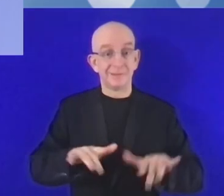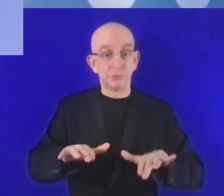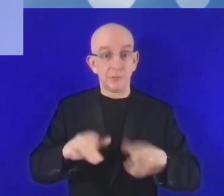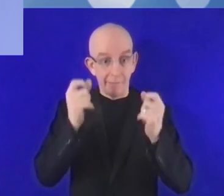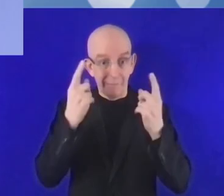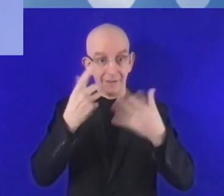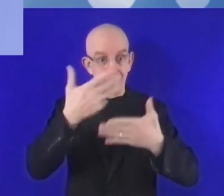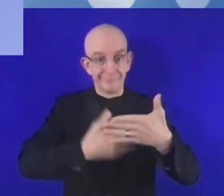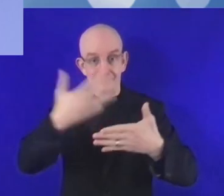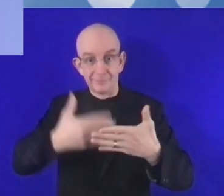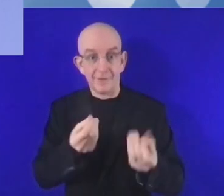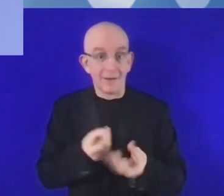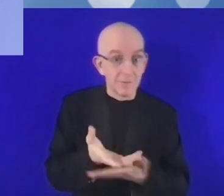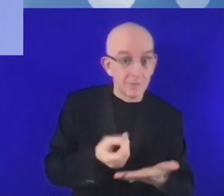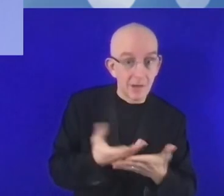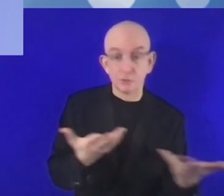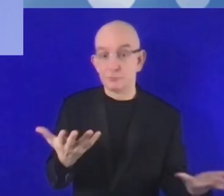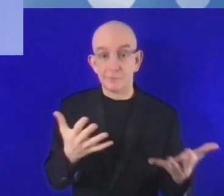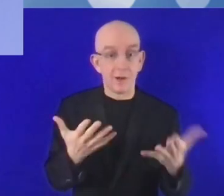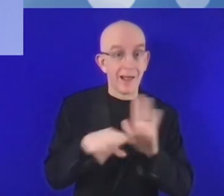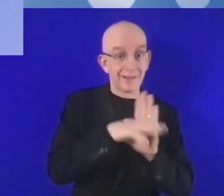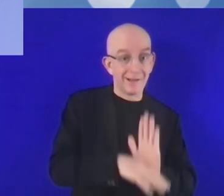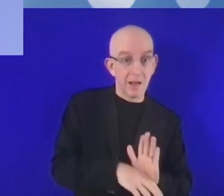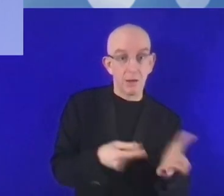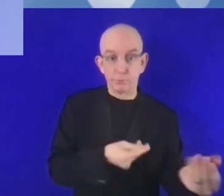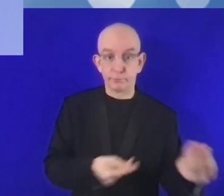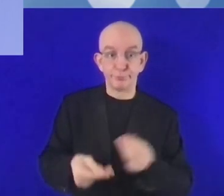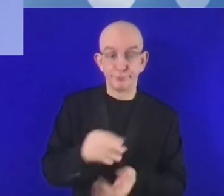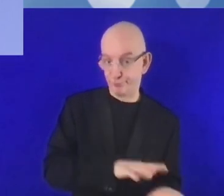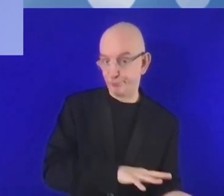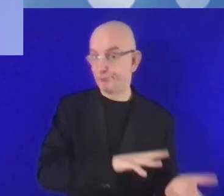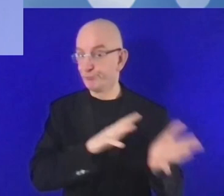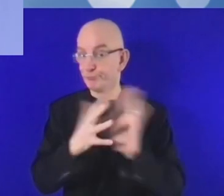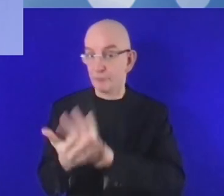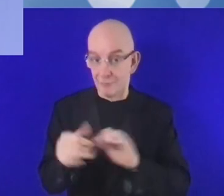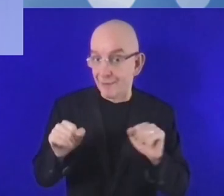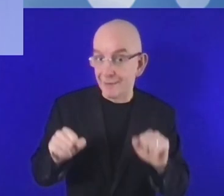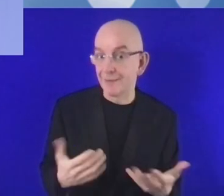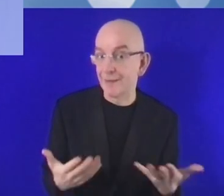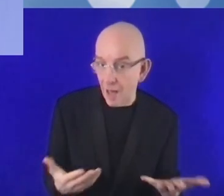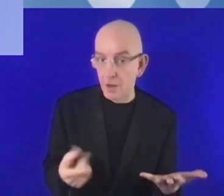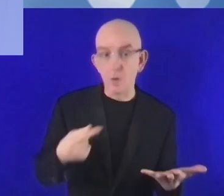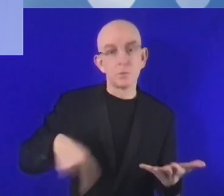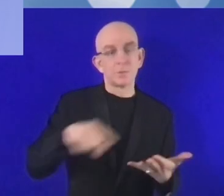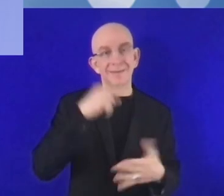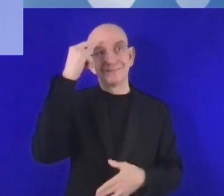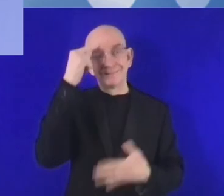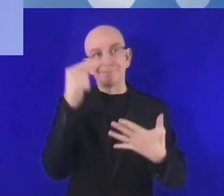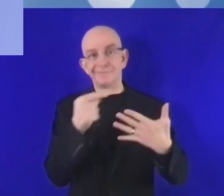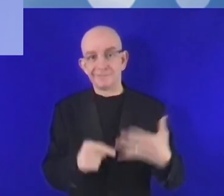الرقمية. كما لا يمكننا ذلك، وستكون لدينا مشكلة في